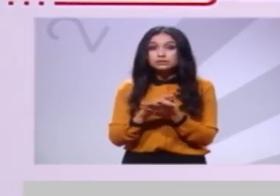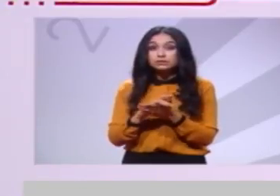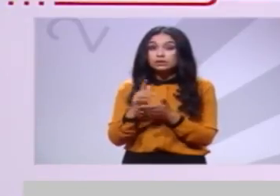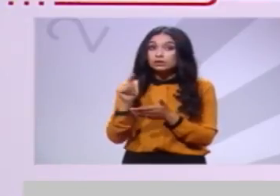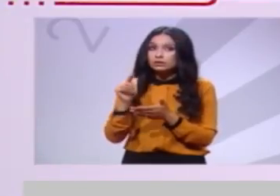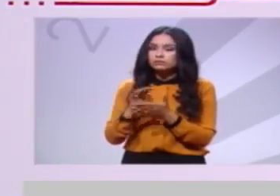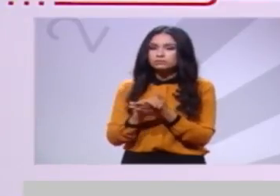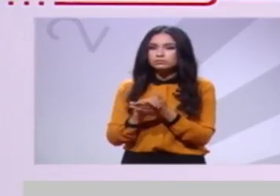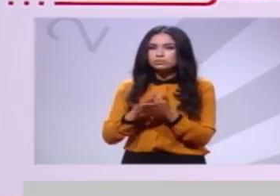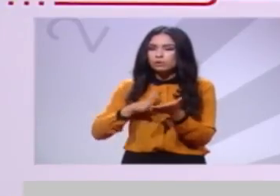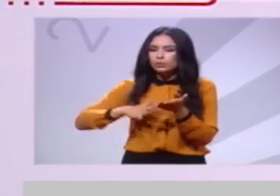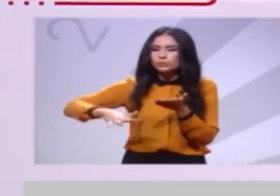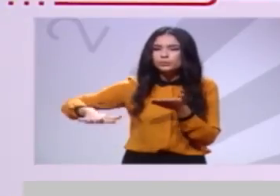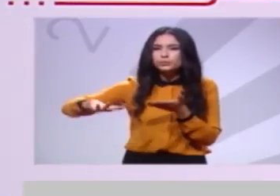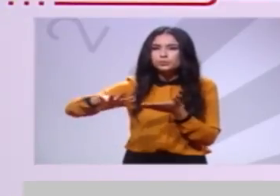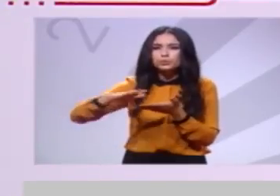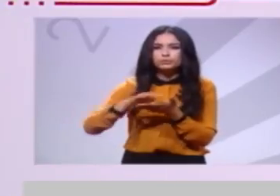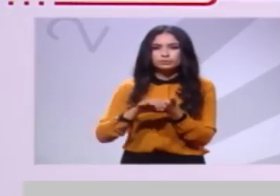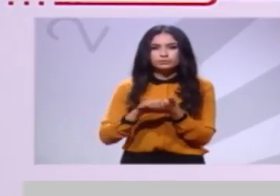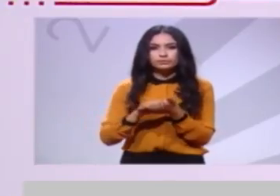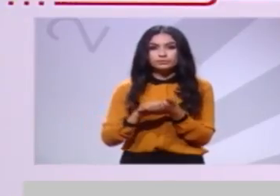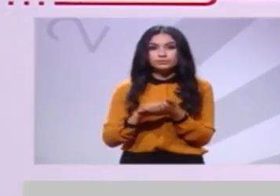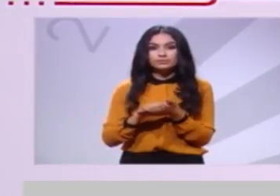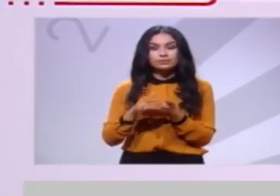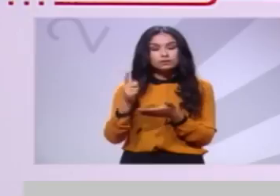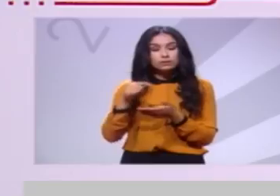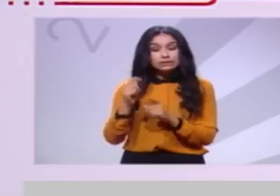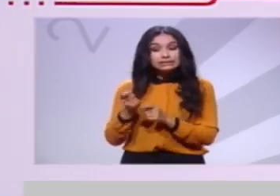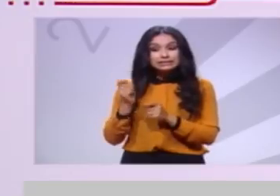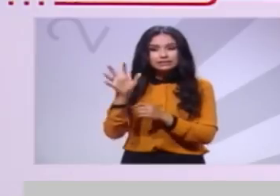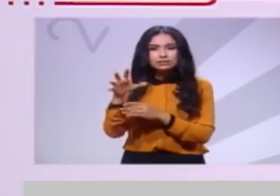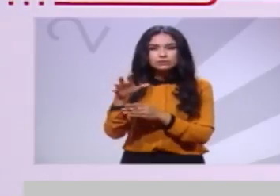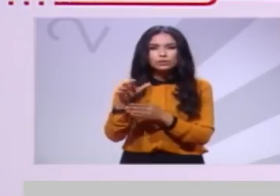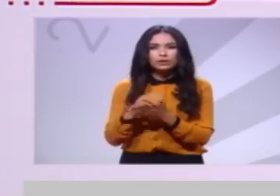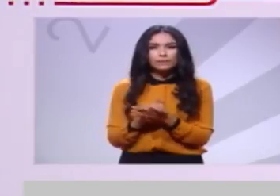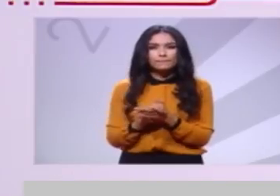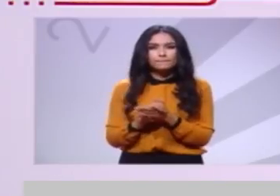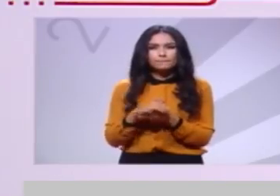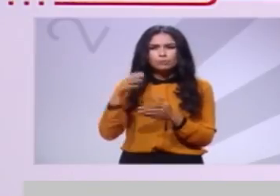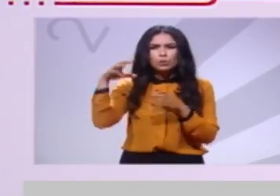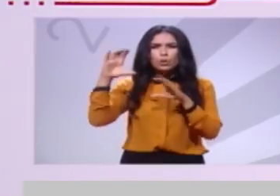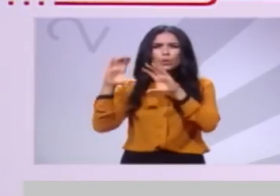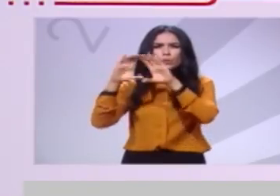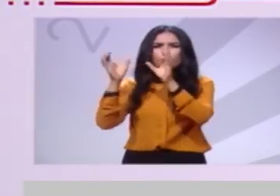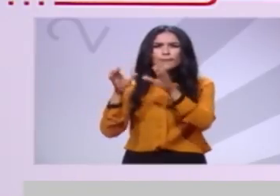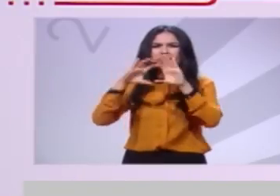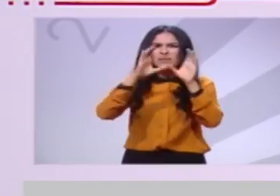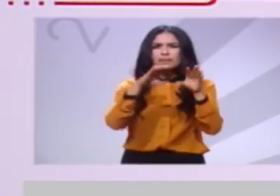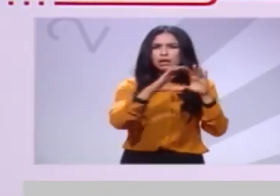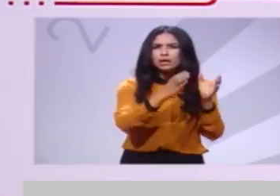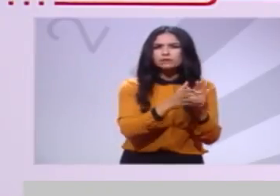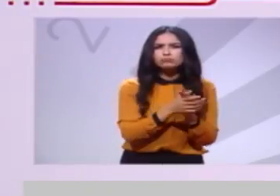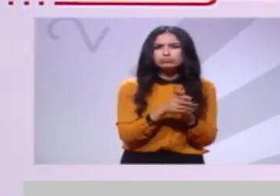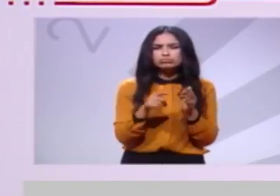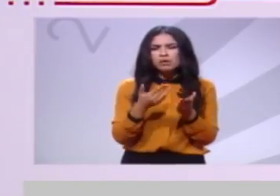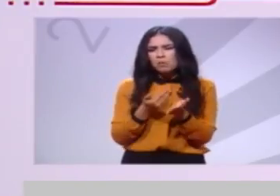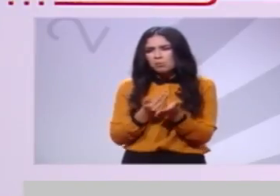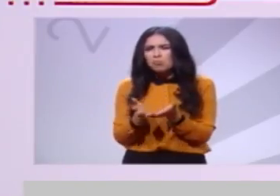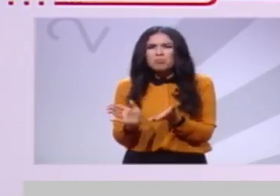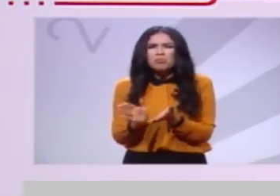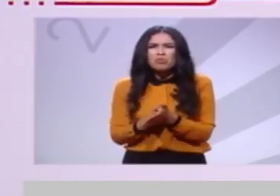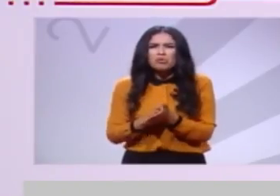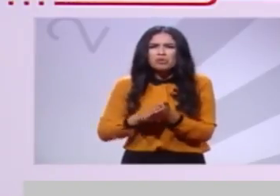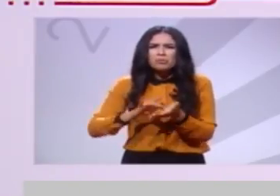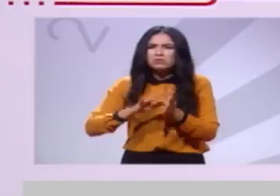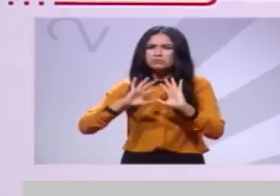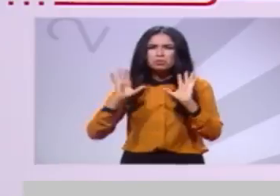تحتاج دعما كاملا خاصة بمعتمدية مارث مطمطة تلك القرية الساحرة لا تزال مهم لا من قبل جميع إلا من